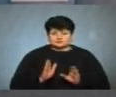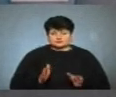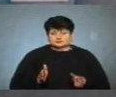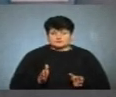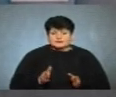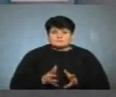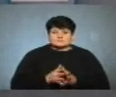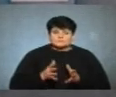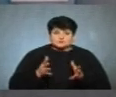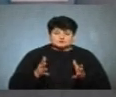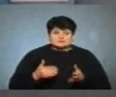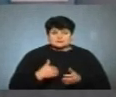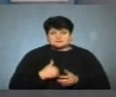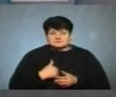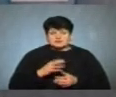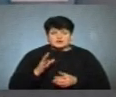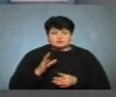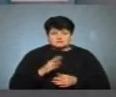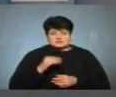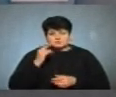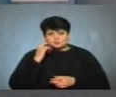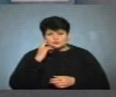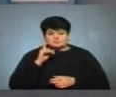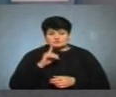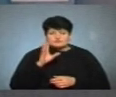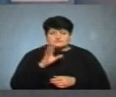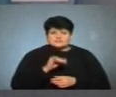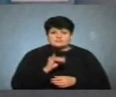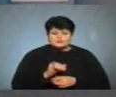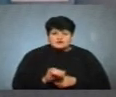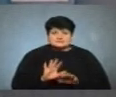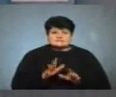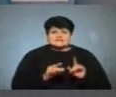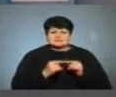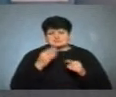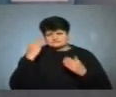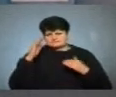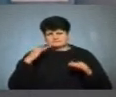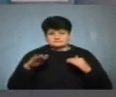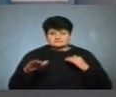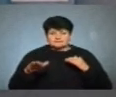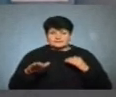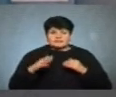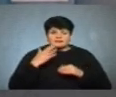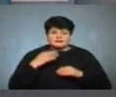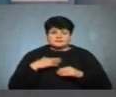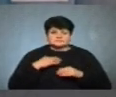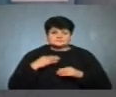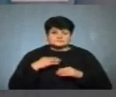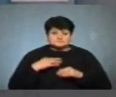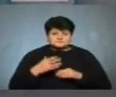Знаєте, переважно ми усі такі схильні думати, що все погане стається з кемось іншим. І ми легковажимо.